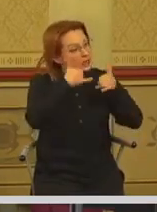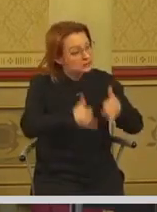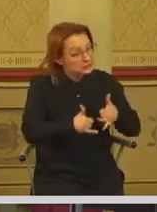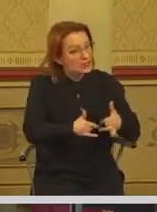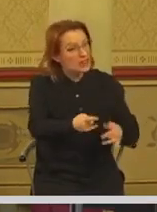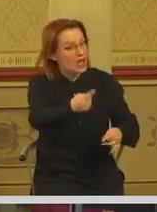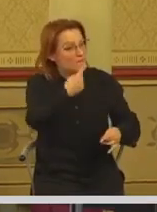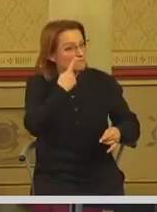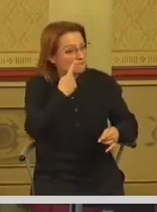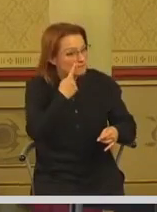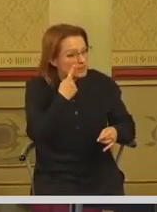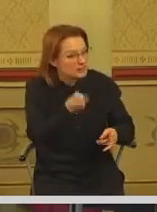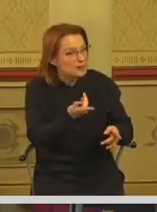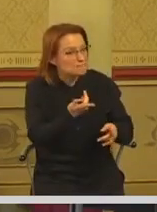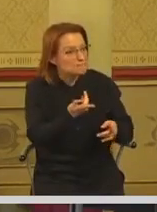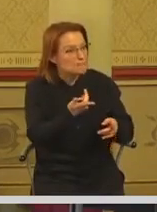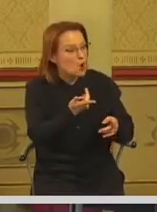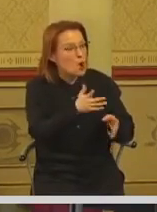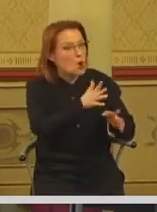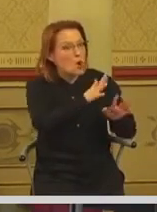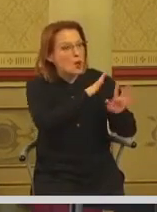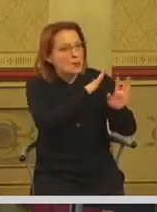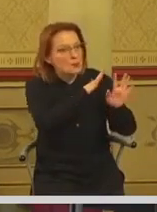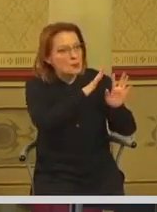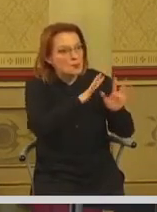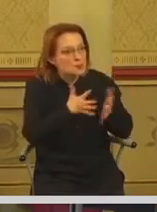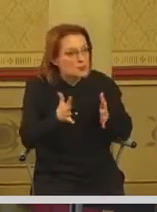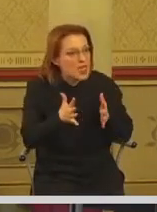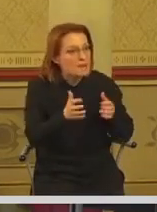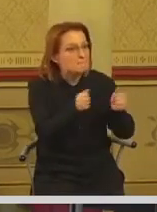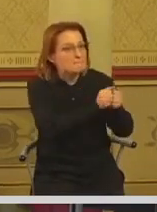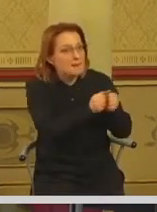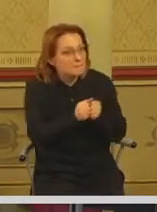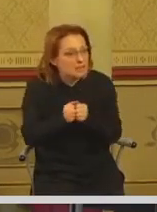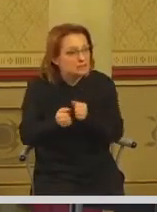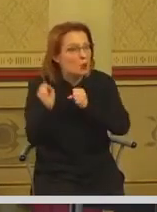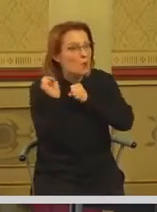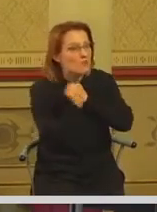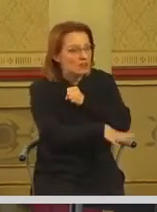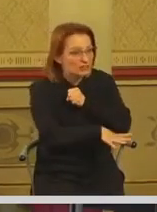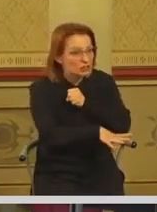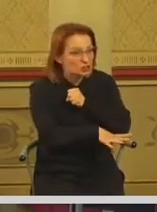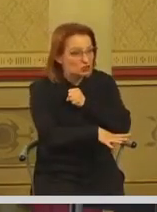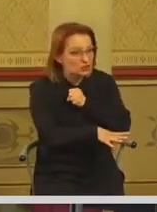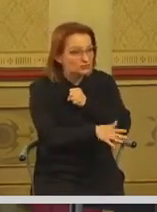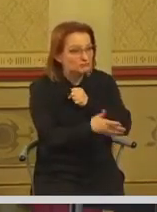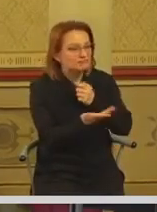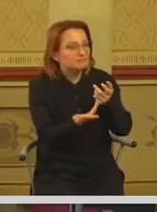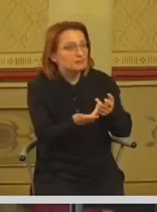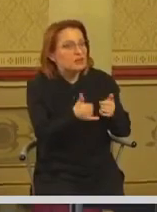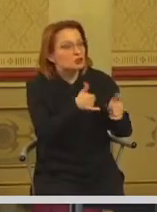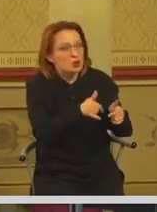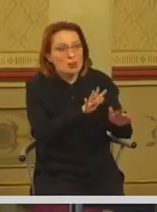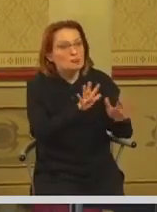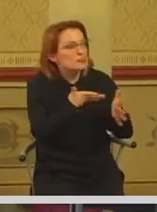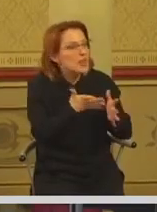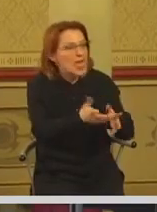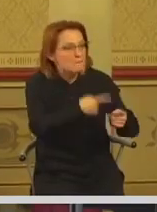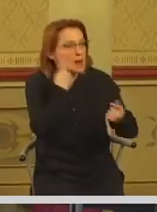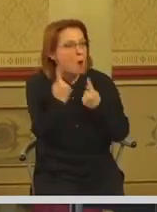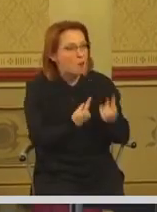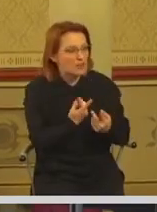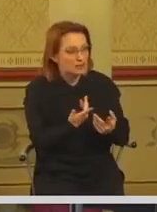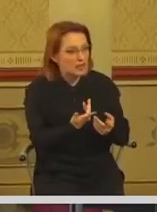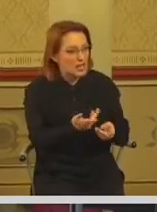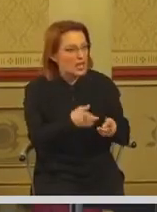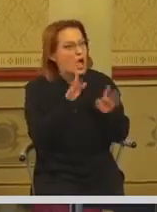nedostatne, zapravo one gotovo da i ne postoje. Stanje sa